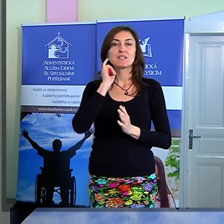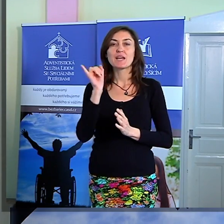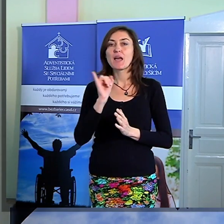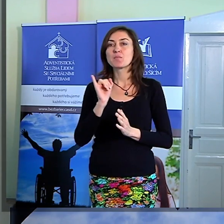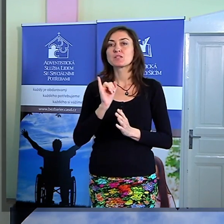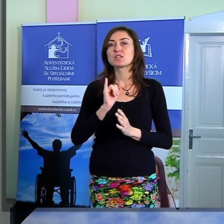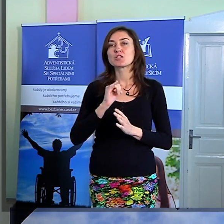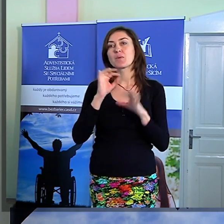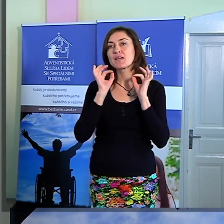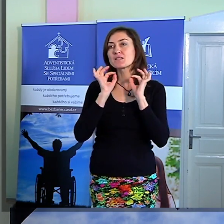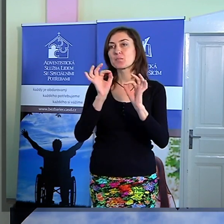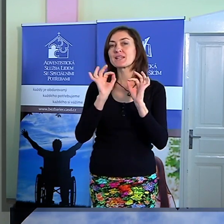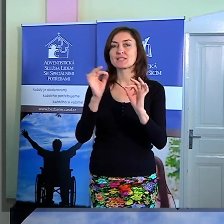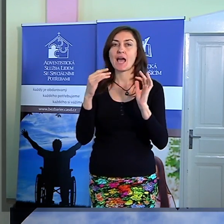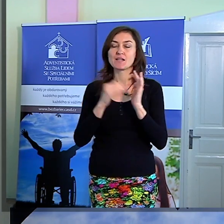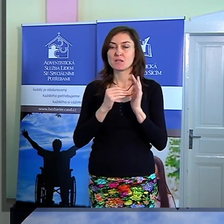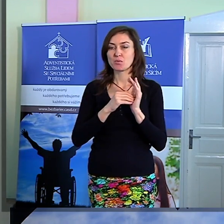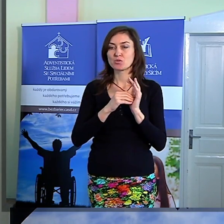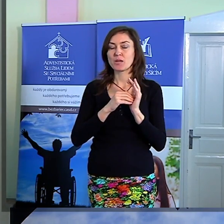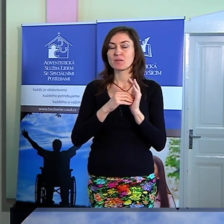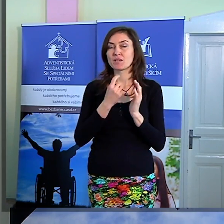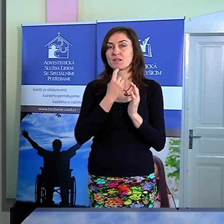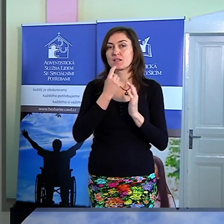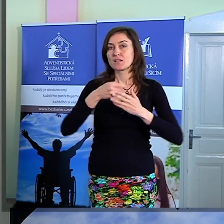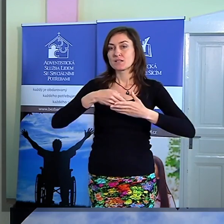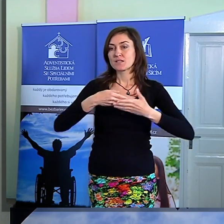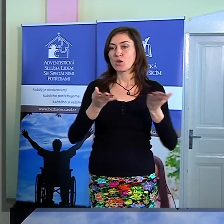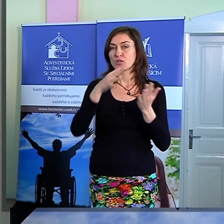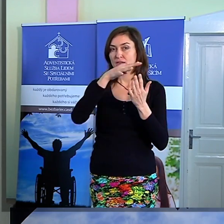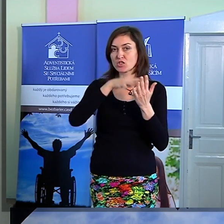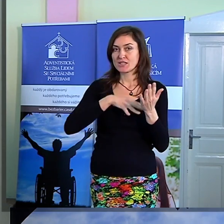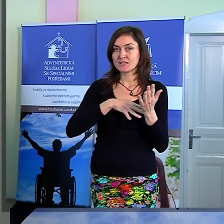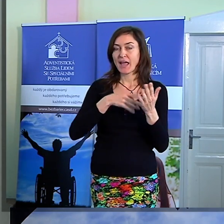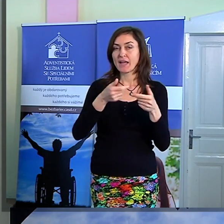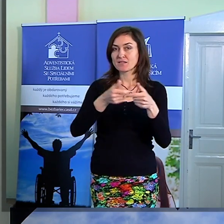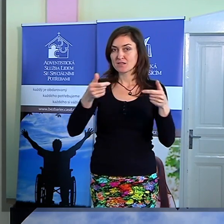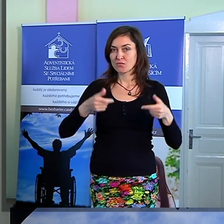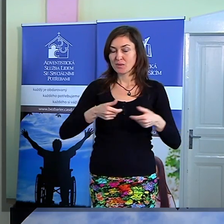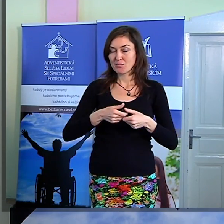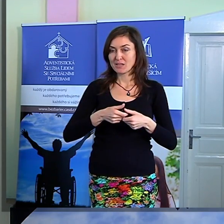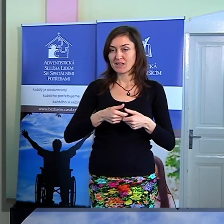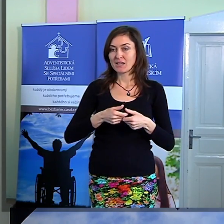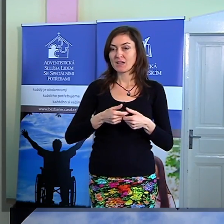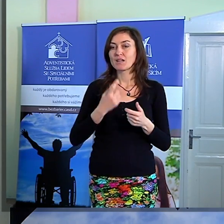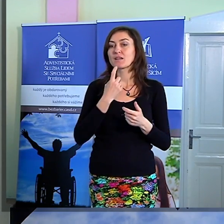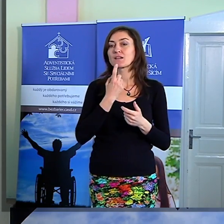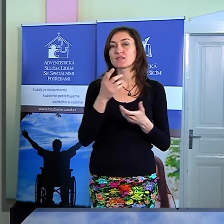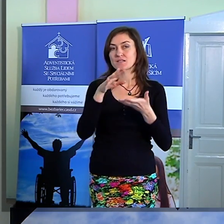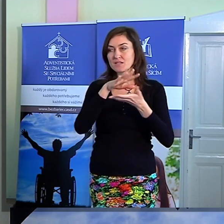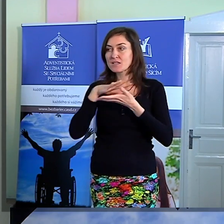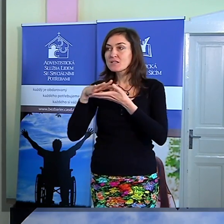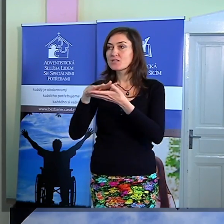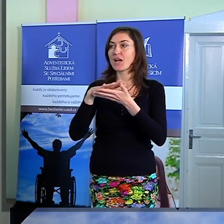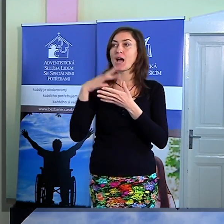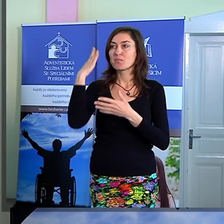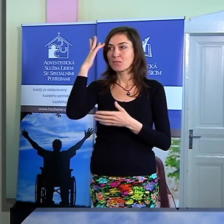potřeby. Chtěl bych s vámi otevírat jeden text a chtěl bych s vámi přemýšlet. A